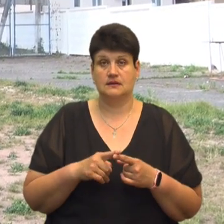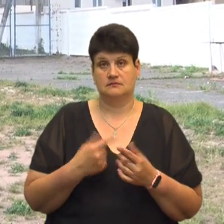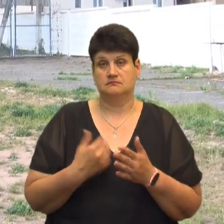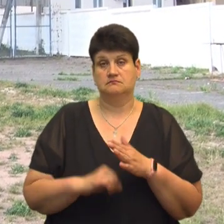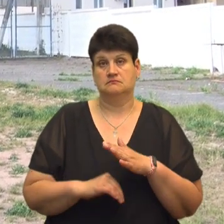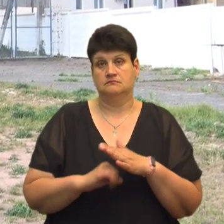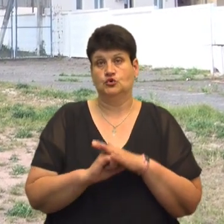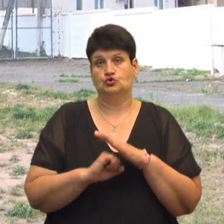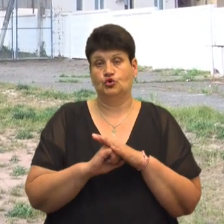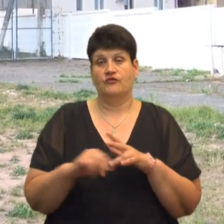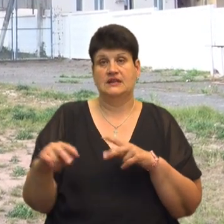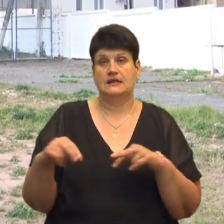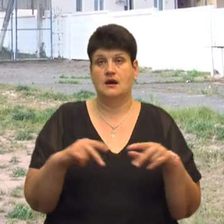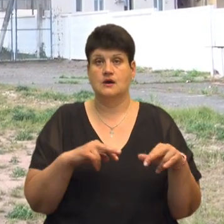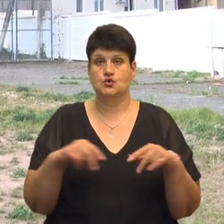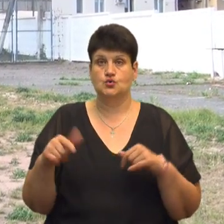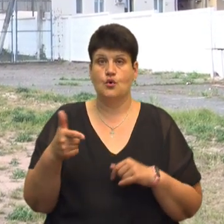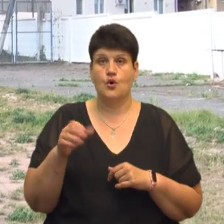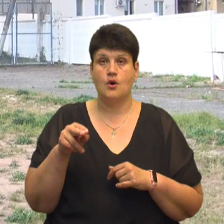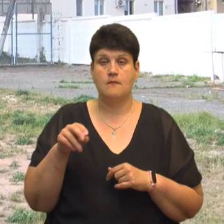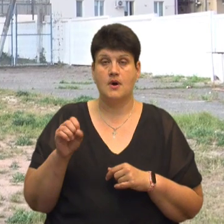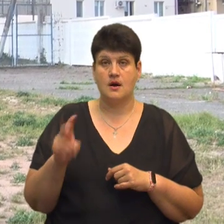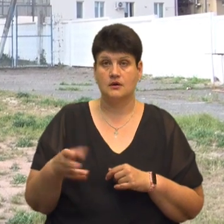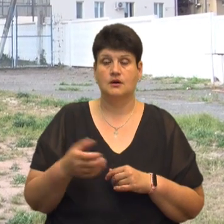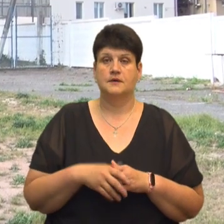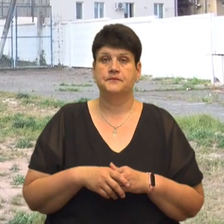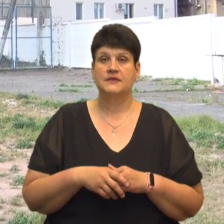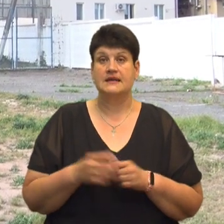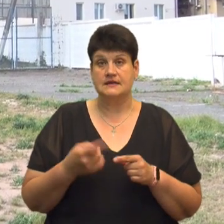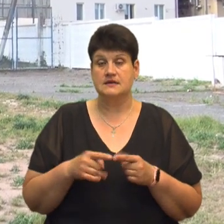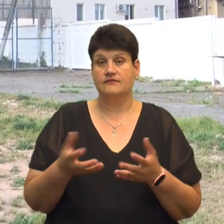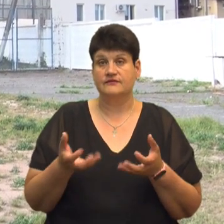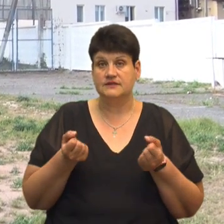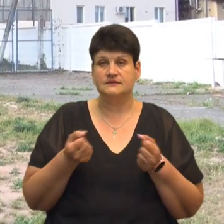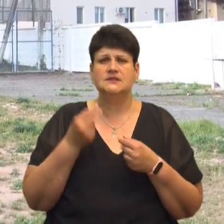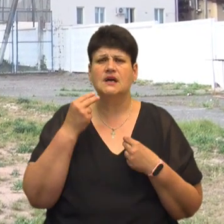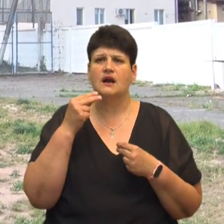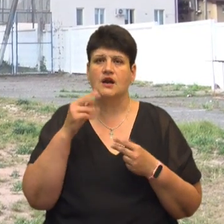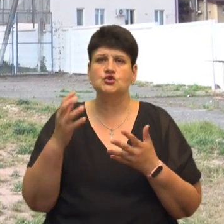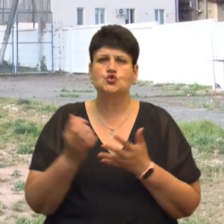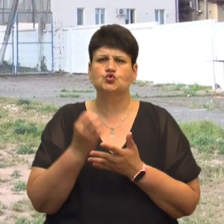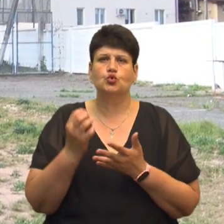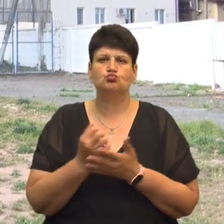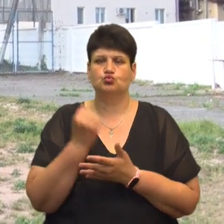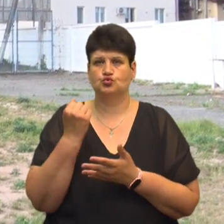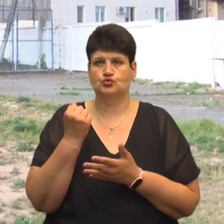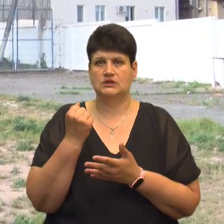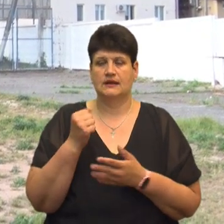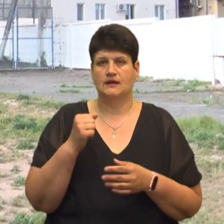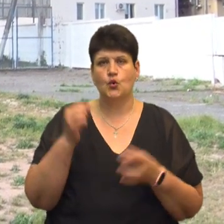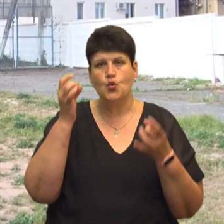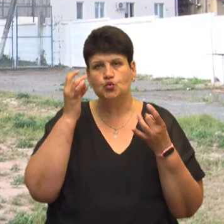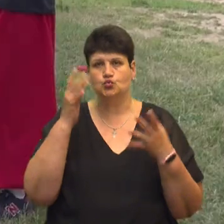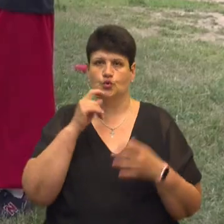який є бойовим танцем. Рукопаш гопак уібрав в себе найкращі здобутки, взагалі, лицарської культури